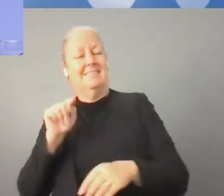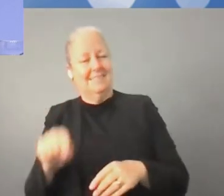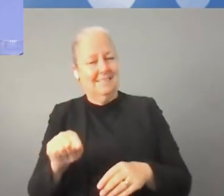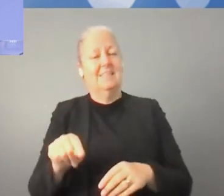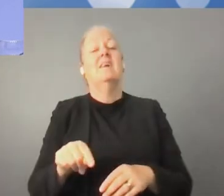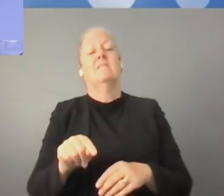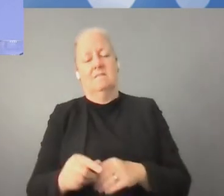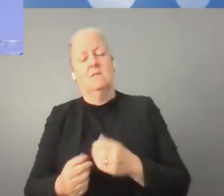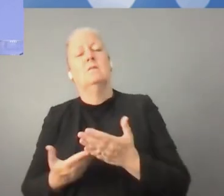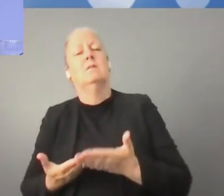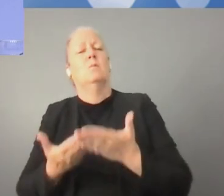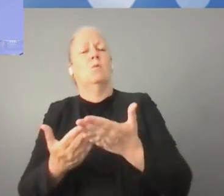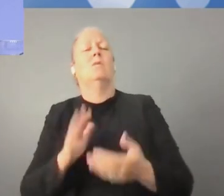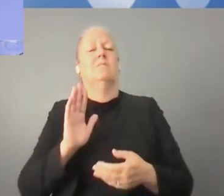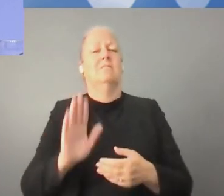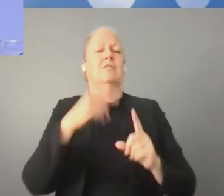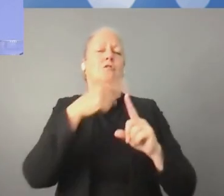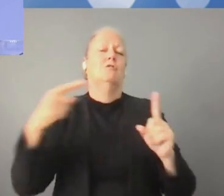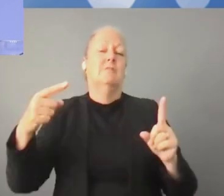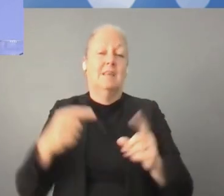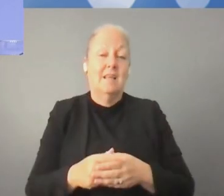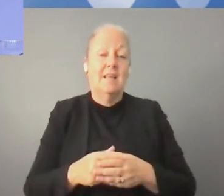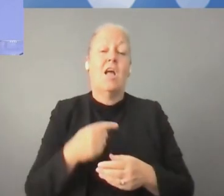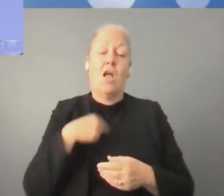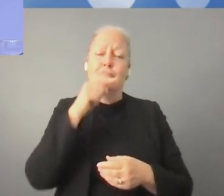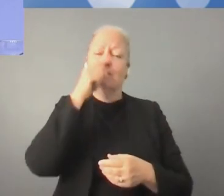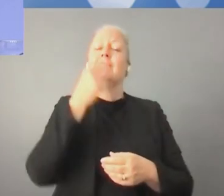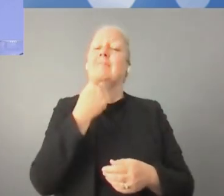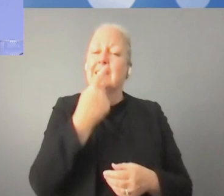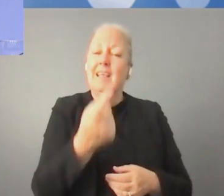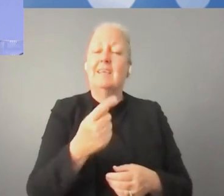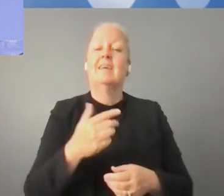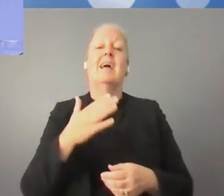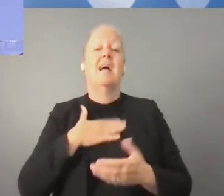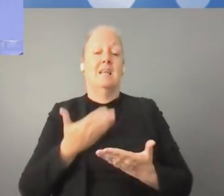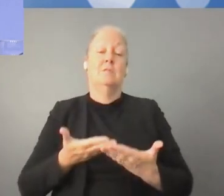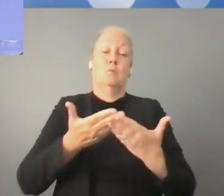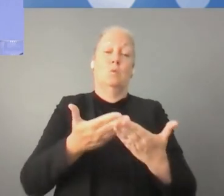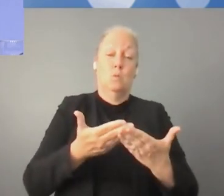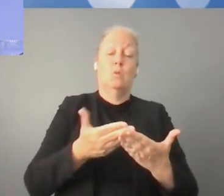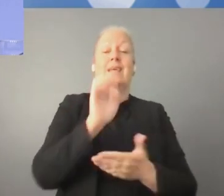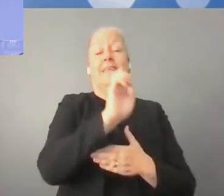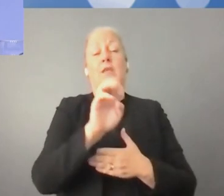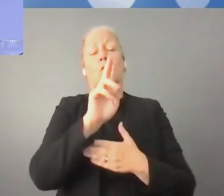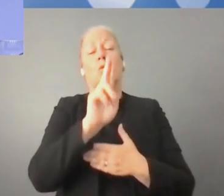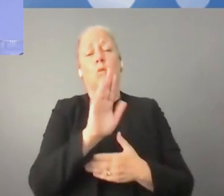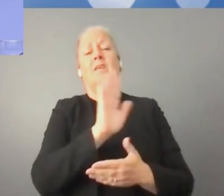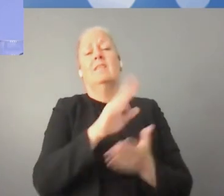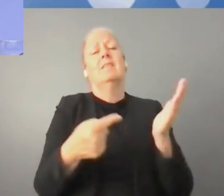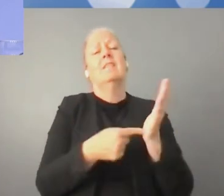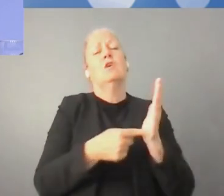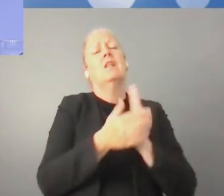سوف نقوم بذلك. أن بنك الاستثمار الأوروبي يدعم